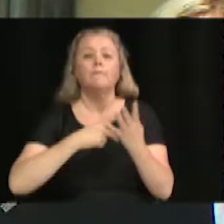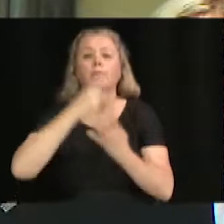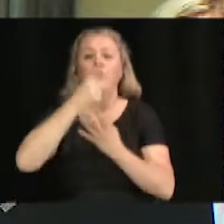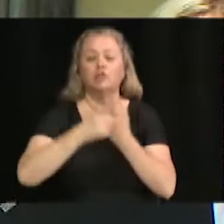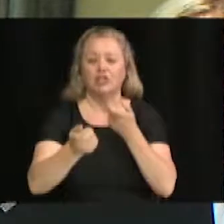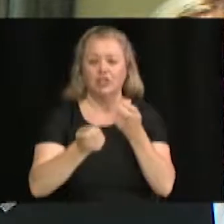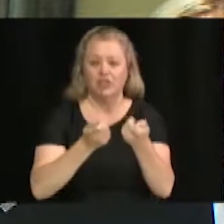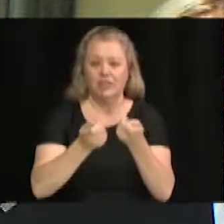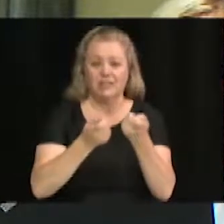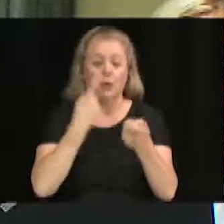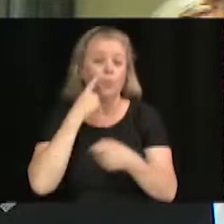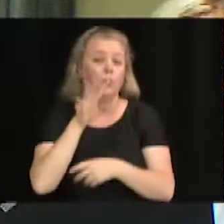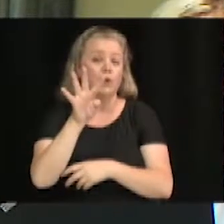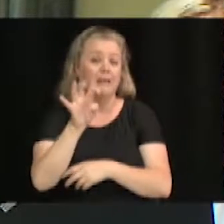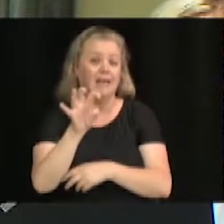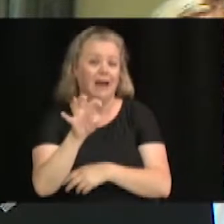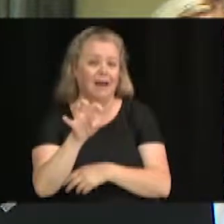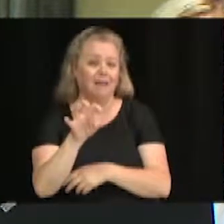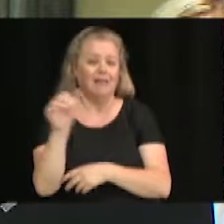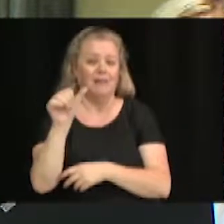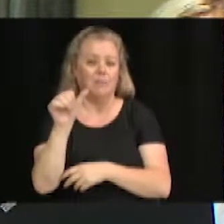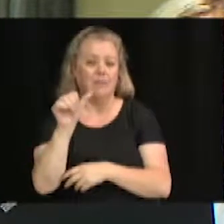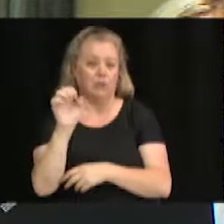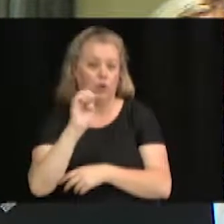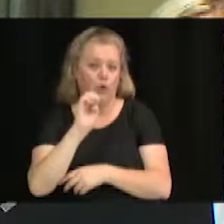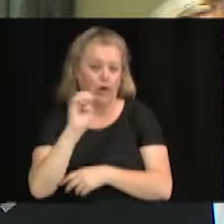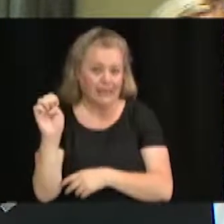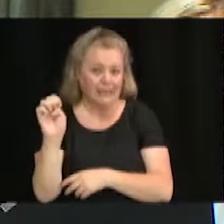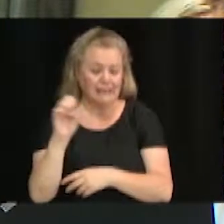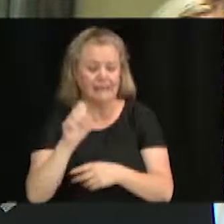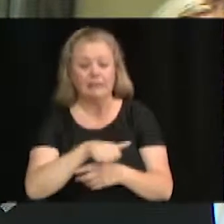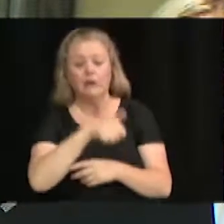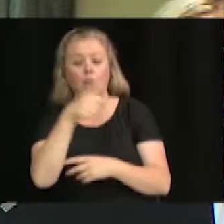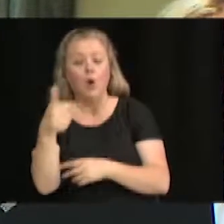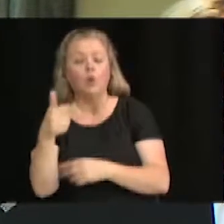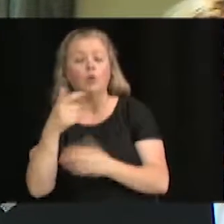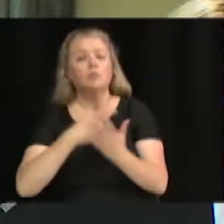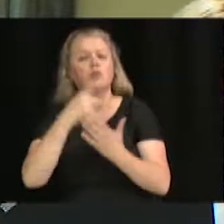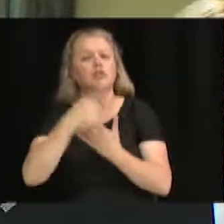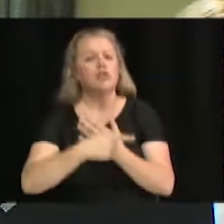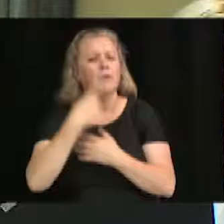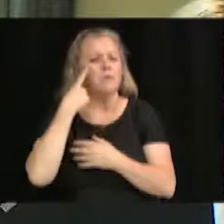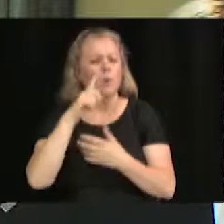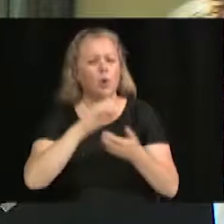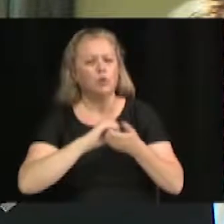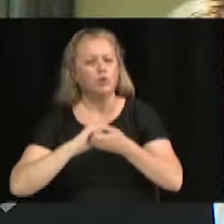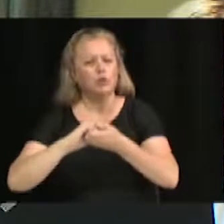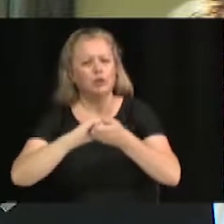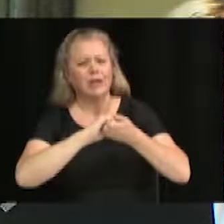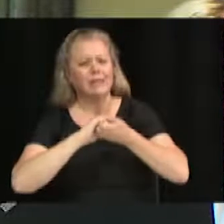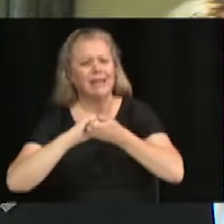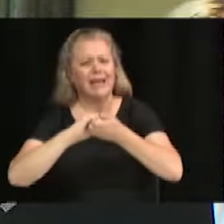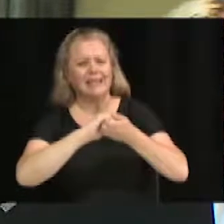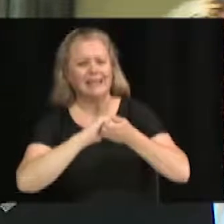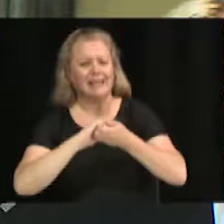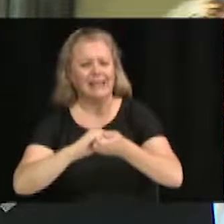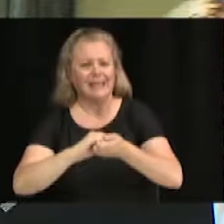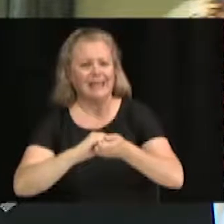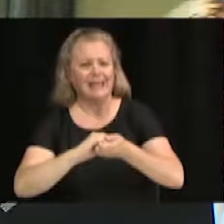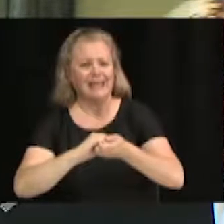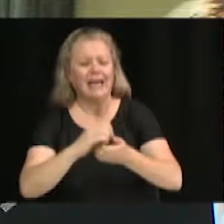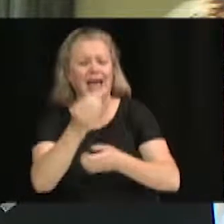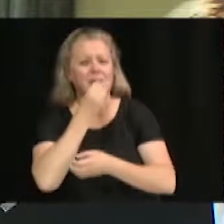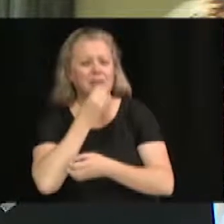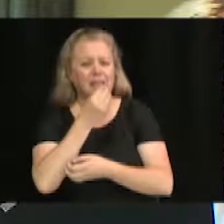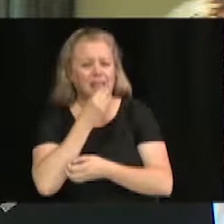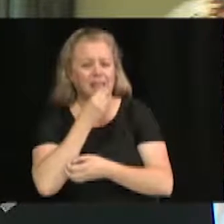Artabasca-Est. Projet pour coopérative de solidarité d'alimentation Seine-Lamane pour le 192 à